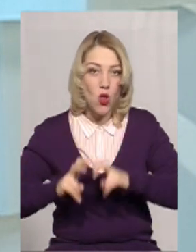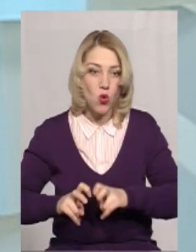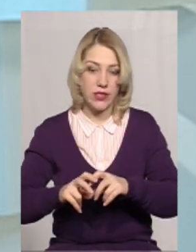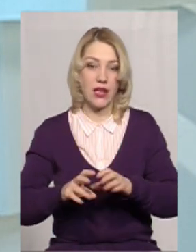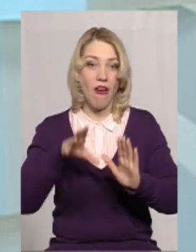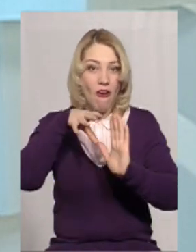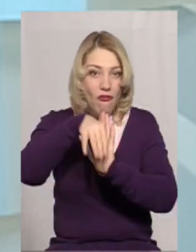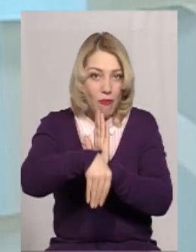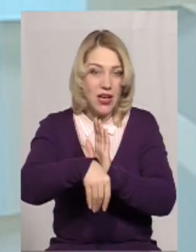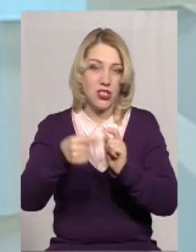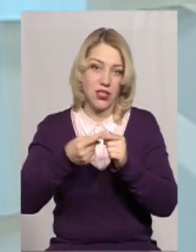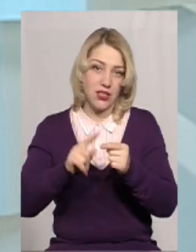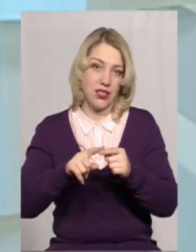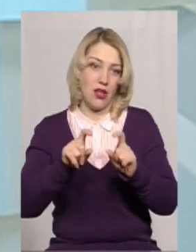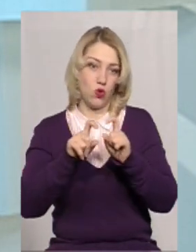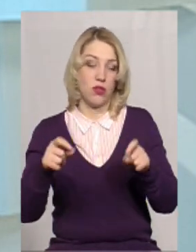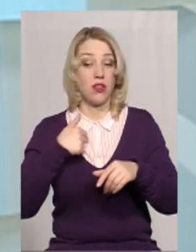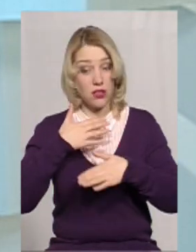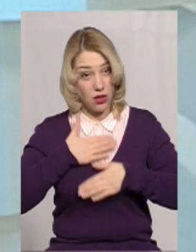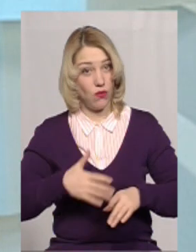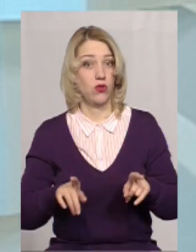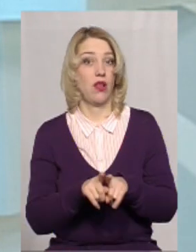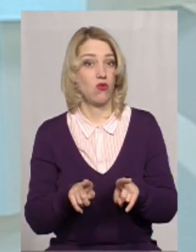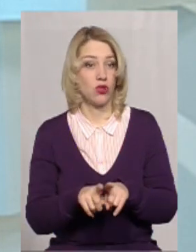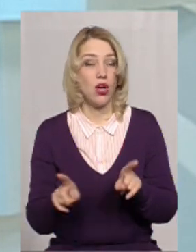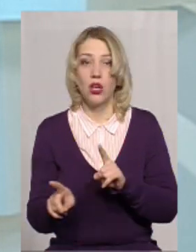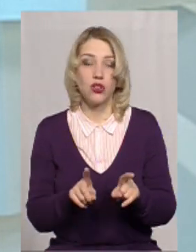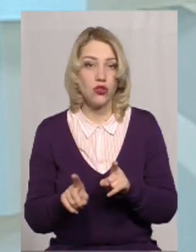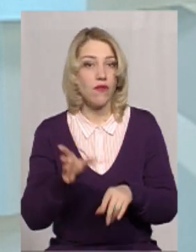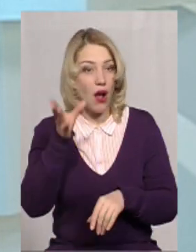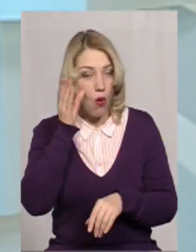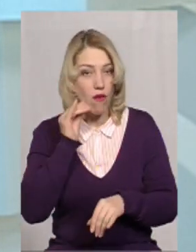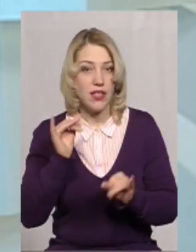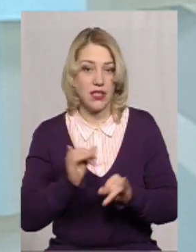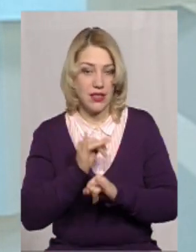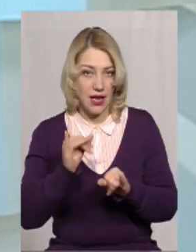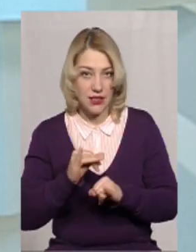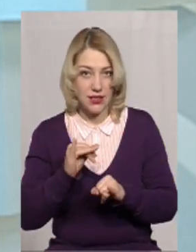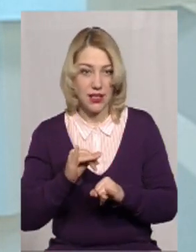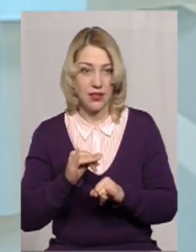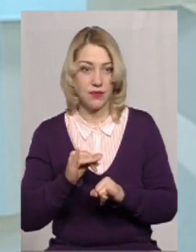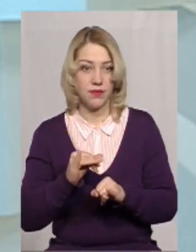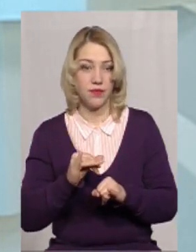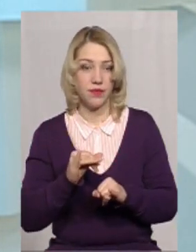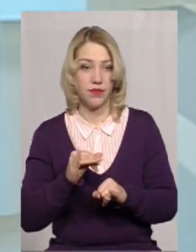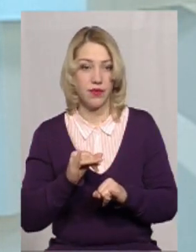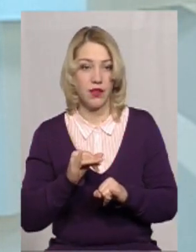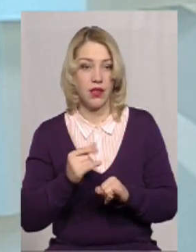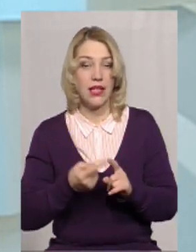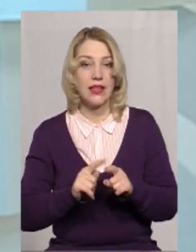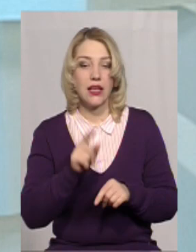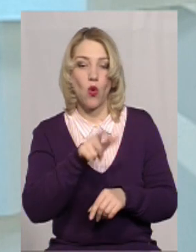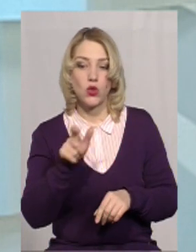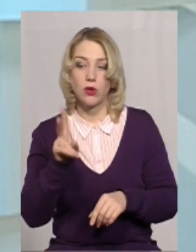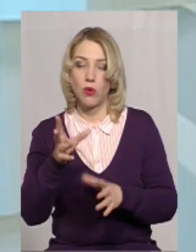межах цієї установи. Я задоволена також, що враховані інтереси і тих